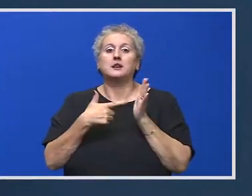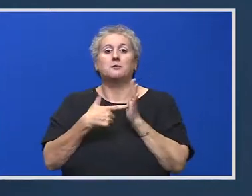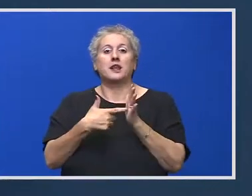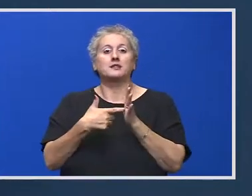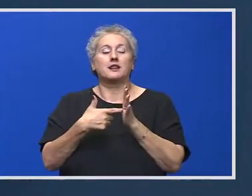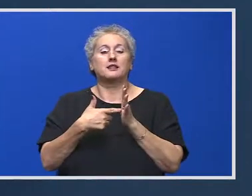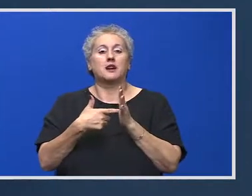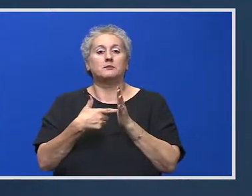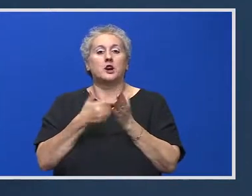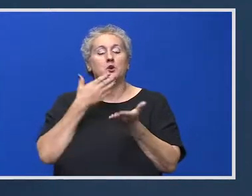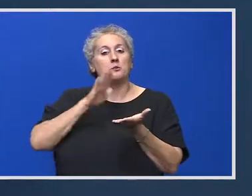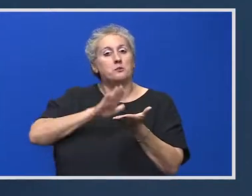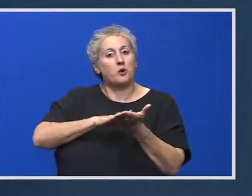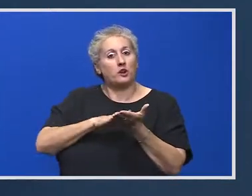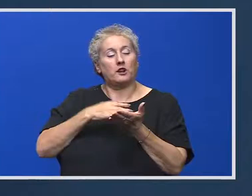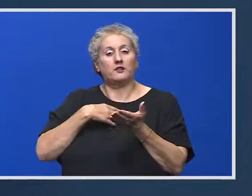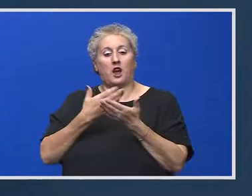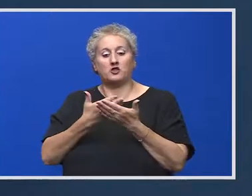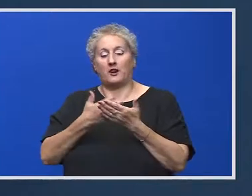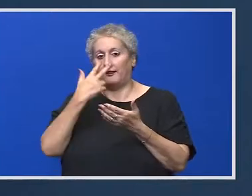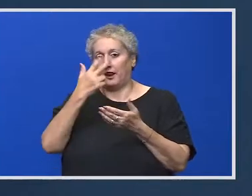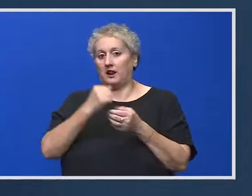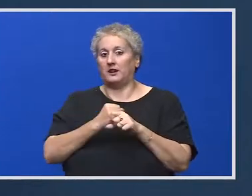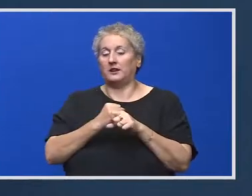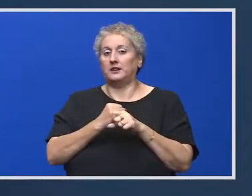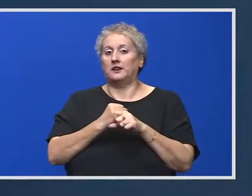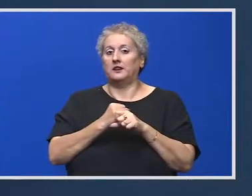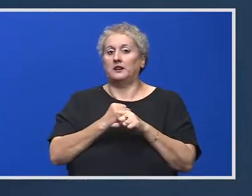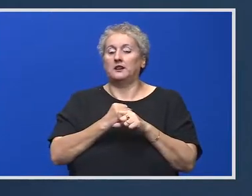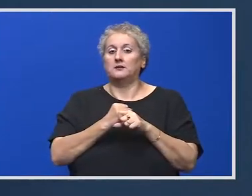prezentăm cu argumente lucrurile în așa fel să fim